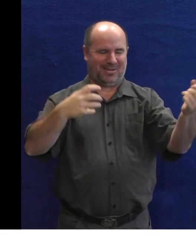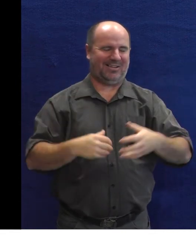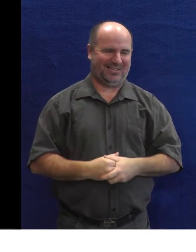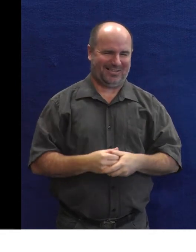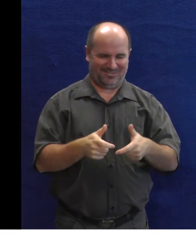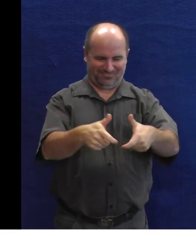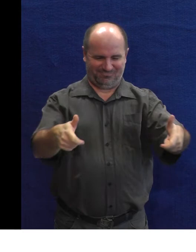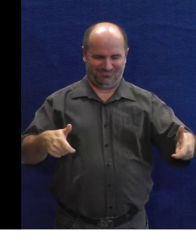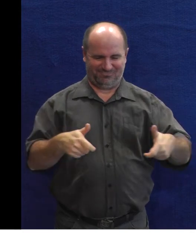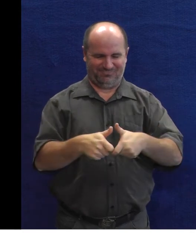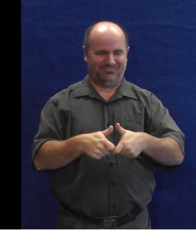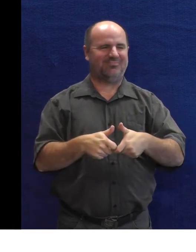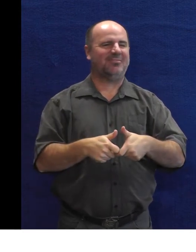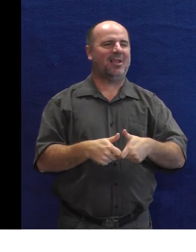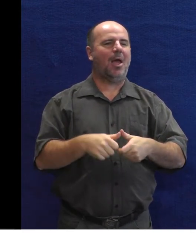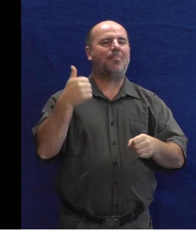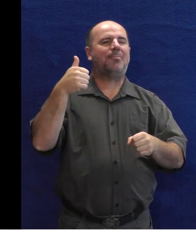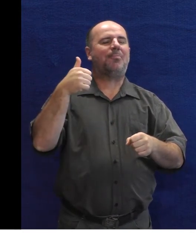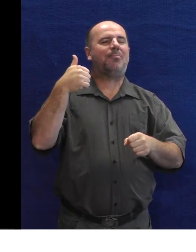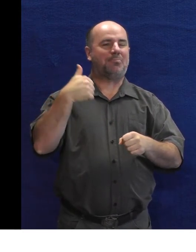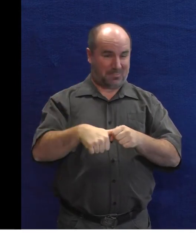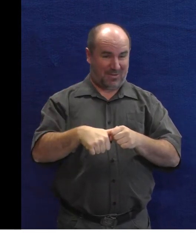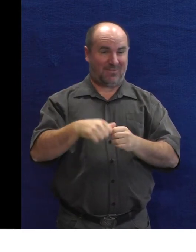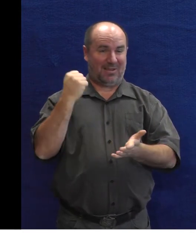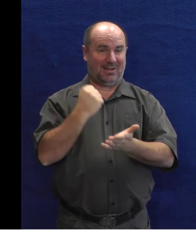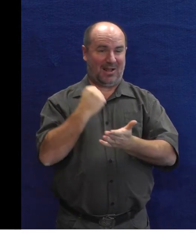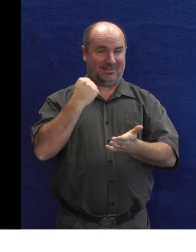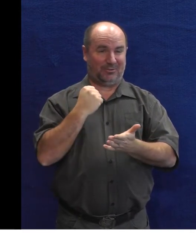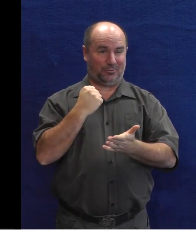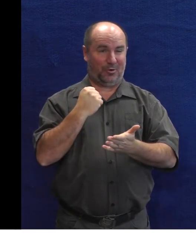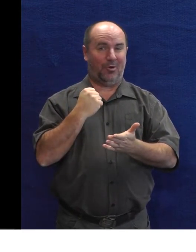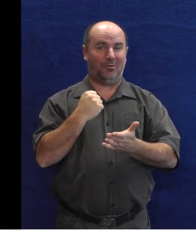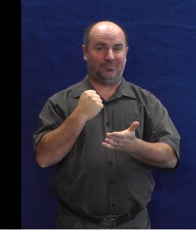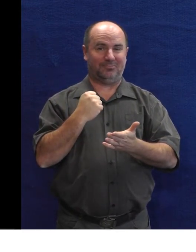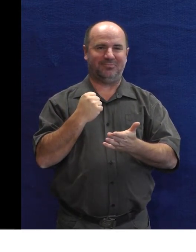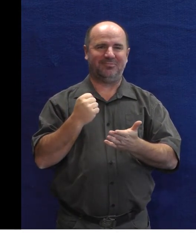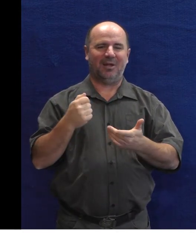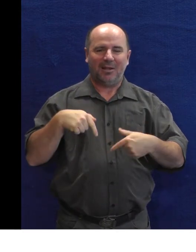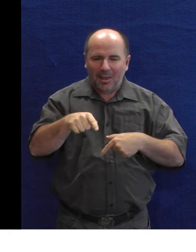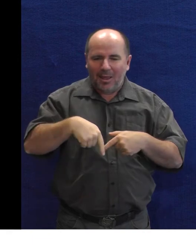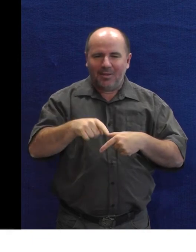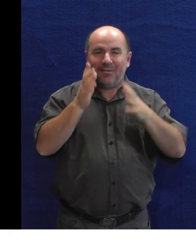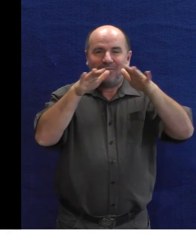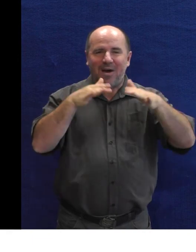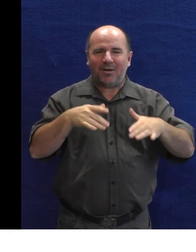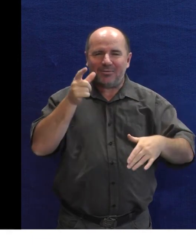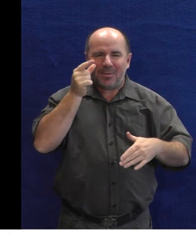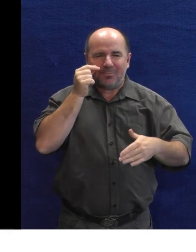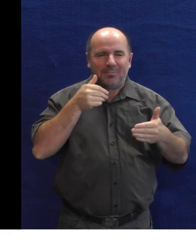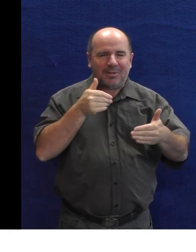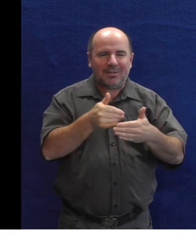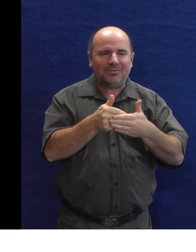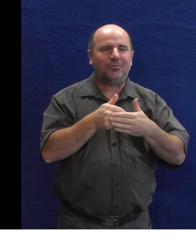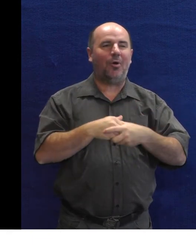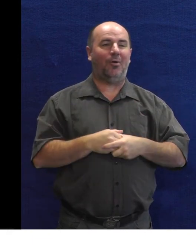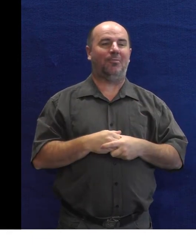vzít pivní razítko, protože když budete doma, blíží se Vánoce a manželka